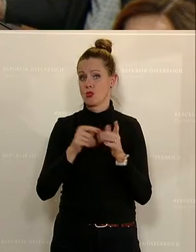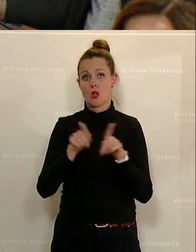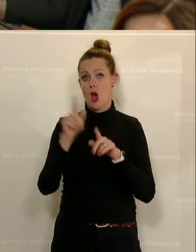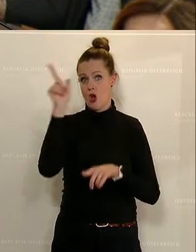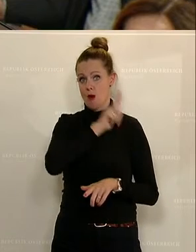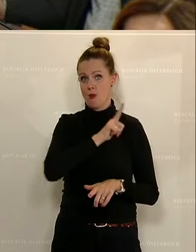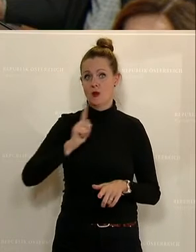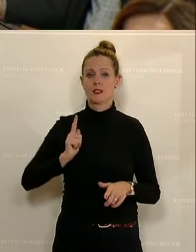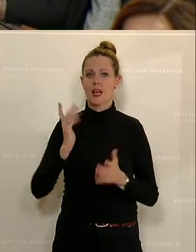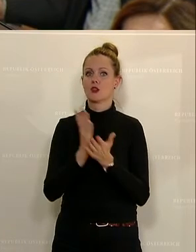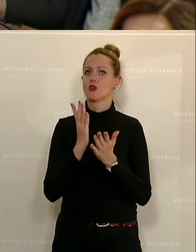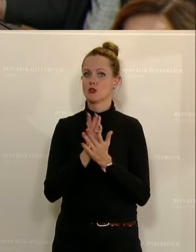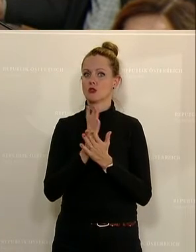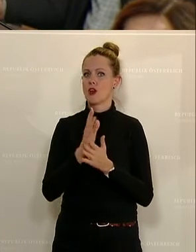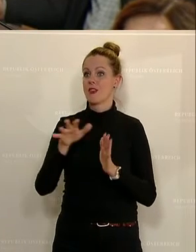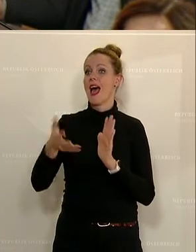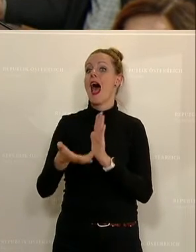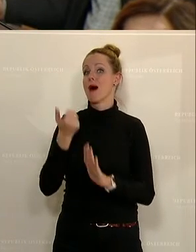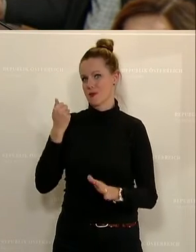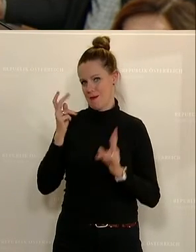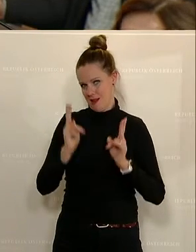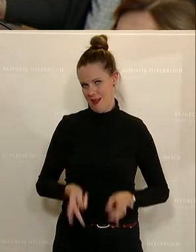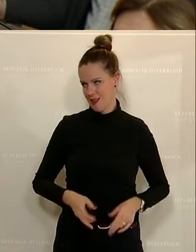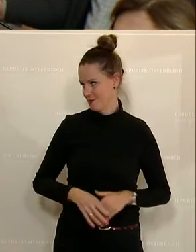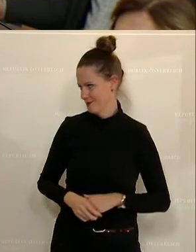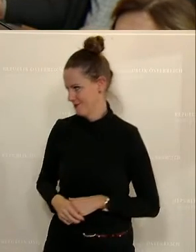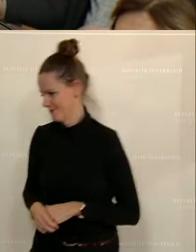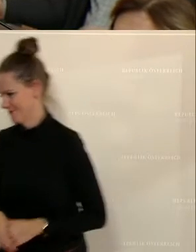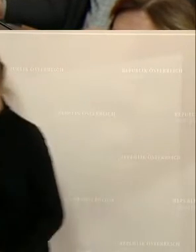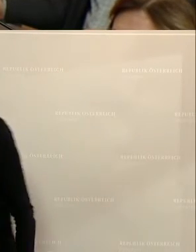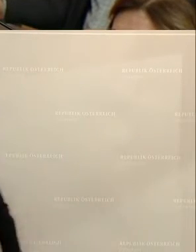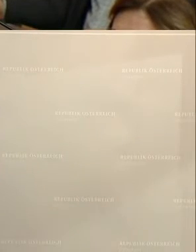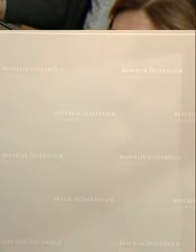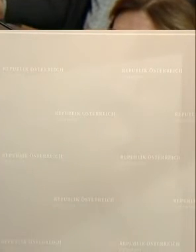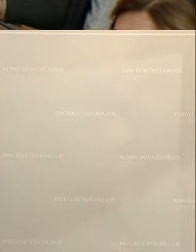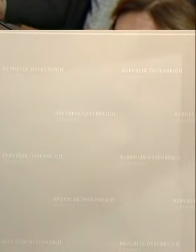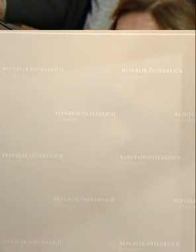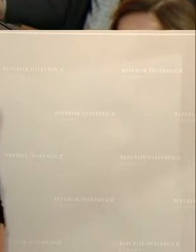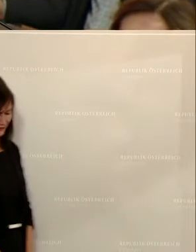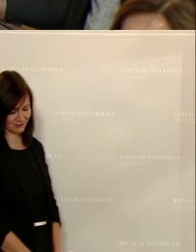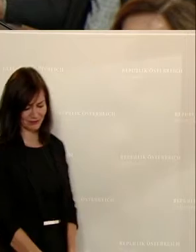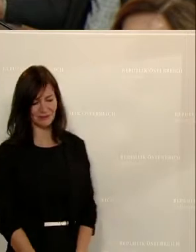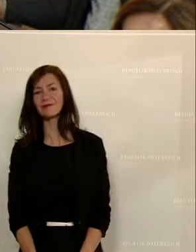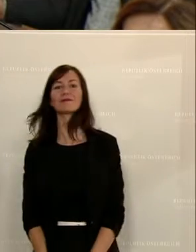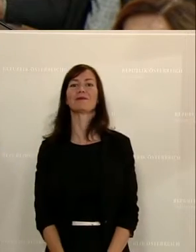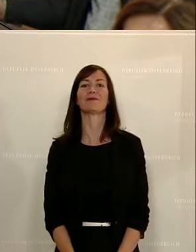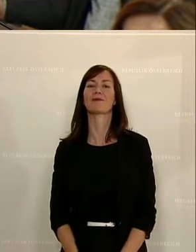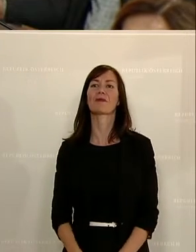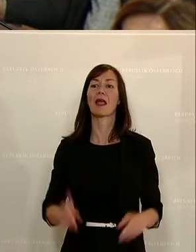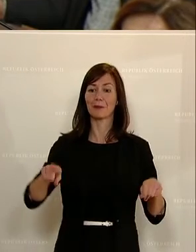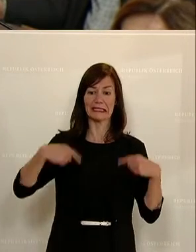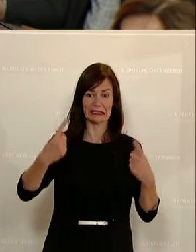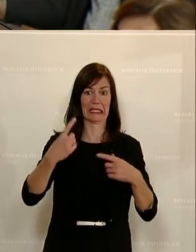Polizei bereits die ersten abnehmen konnte. Bis ins Jahr 2023, also noch nächstes Jahr, führen wir den